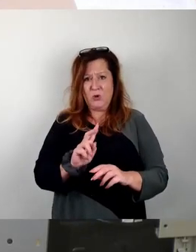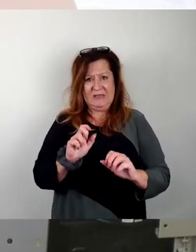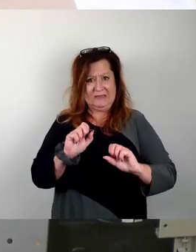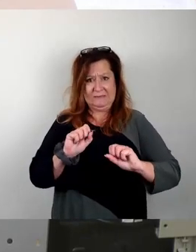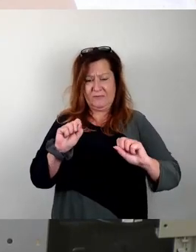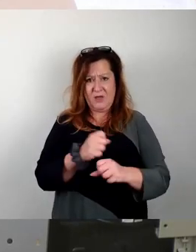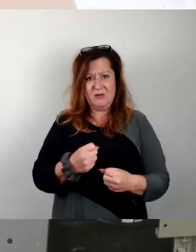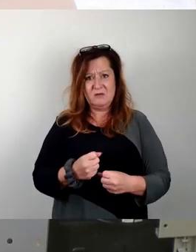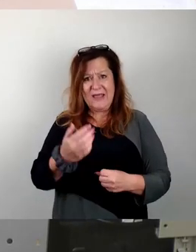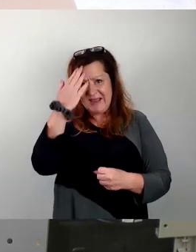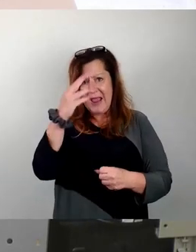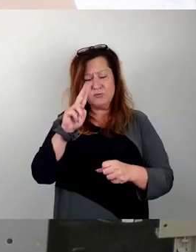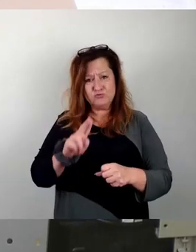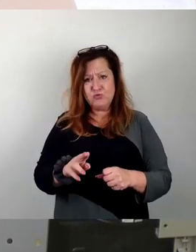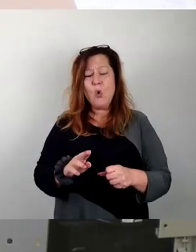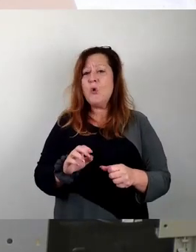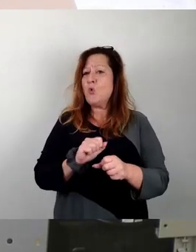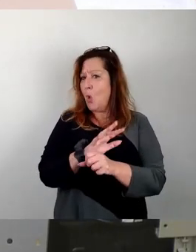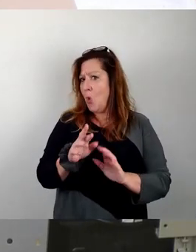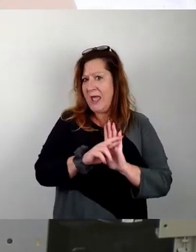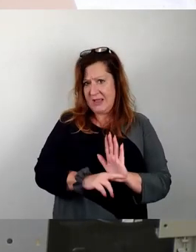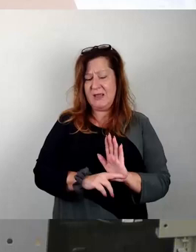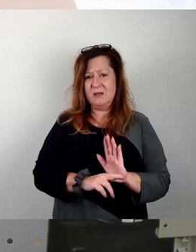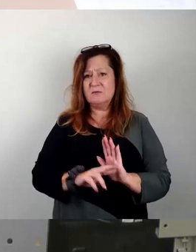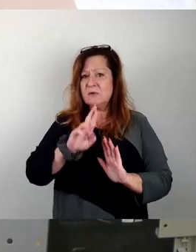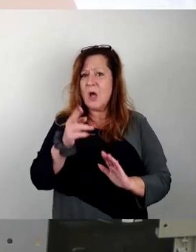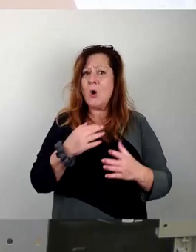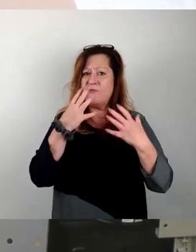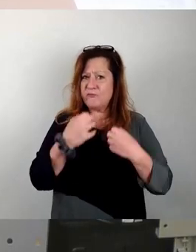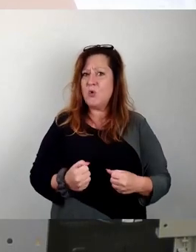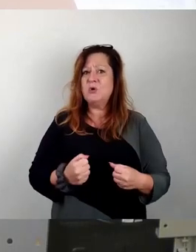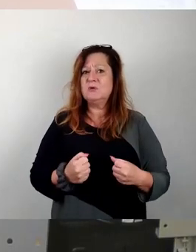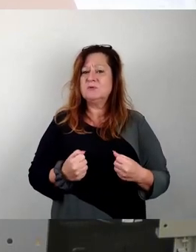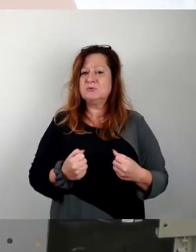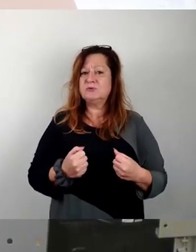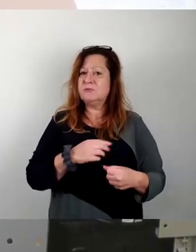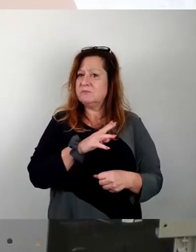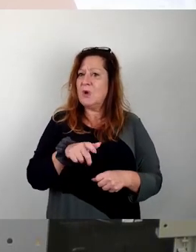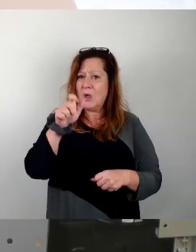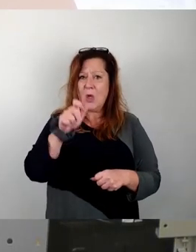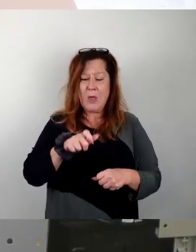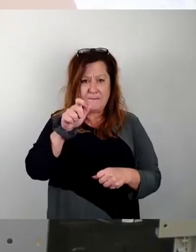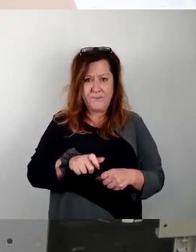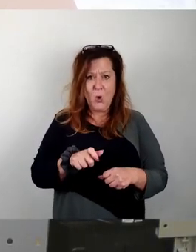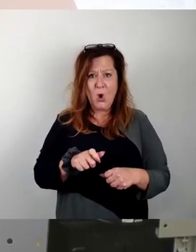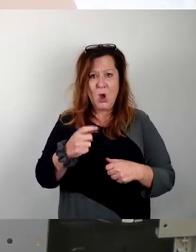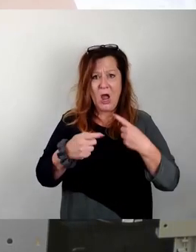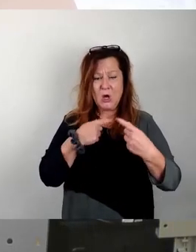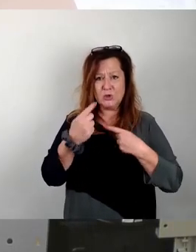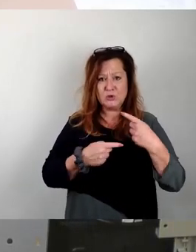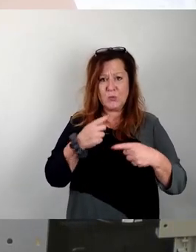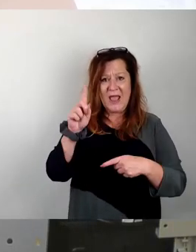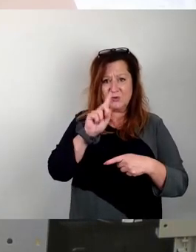Daher möchte ich Ihnen die folgenden, in umfangreichen Bürgersprechstunden zu Tage getretenen Ansätze aus der Bürgerschaft